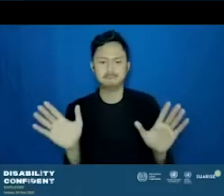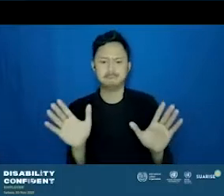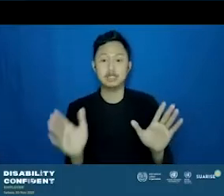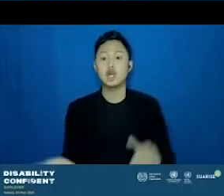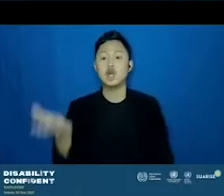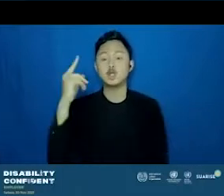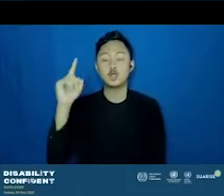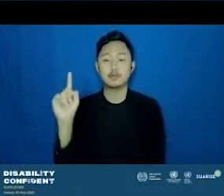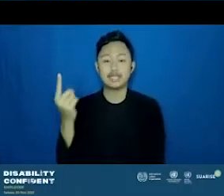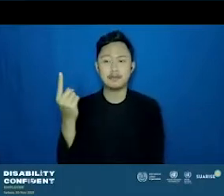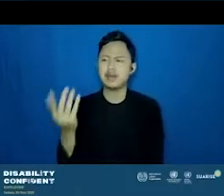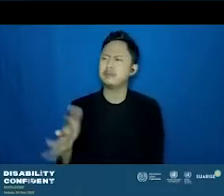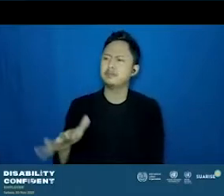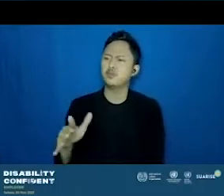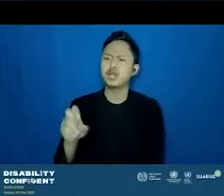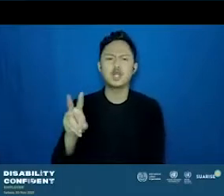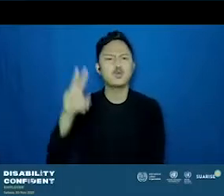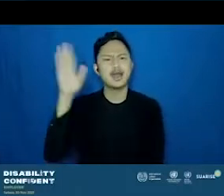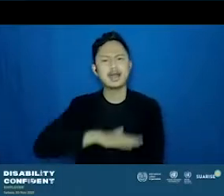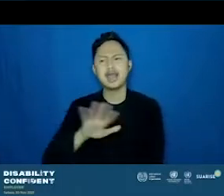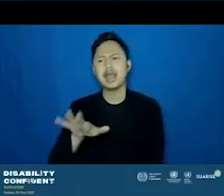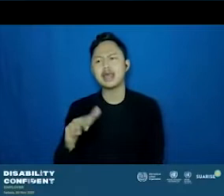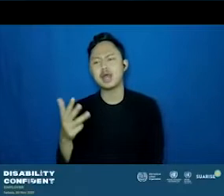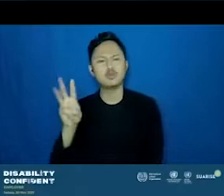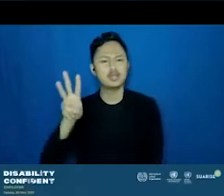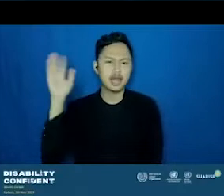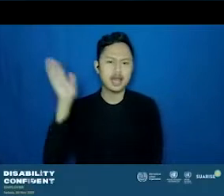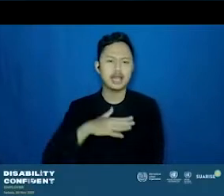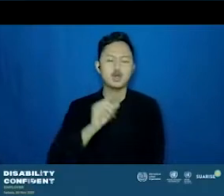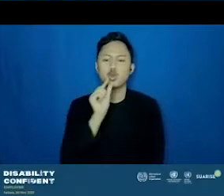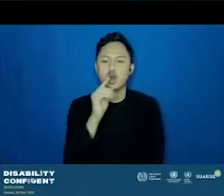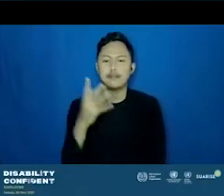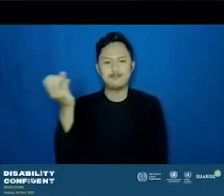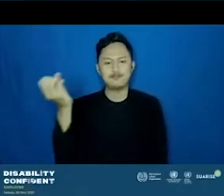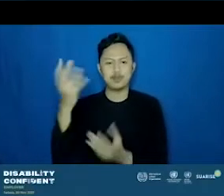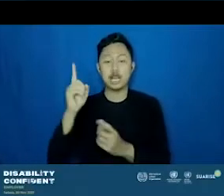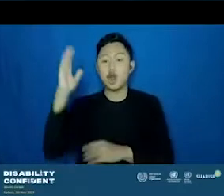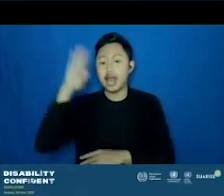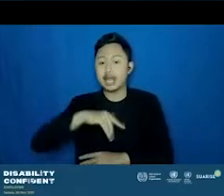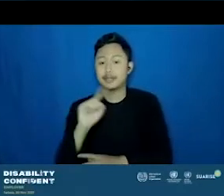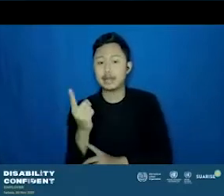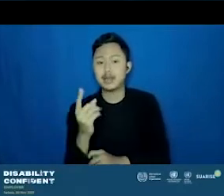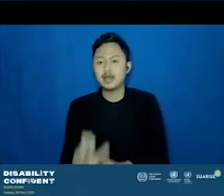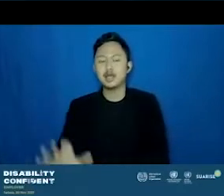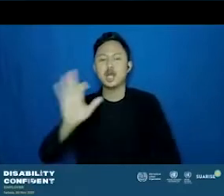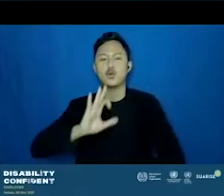bisa dibilang hanya dua hari, tiga hari untuk kasih tahu. Tentu di hari pertama kasih tahu toilet ada di mana.